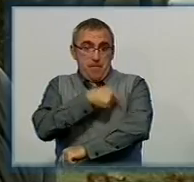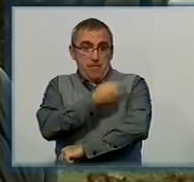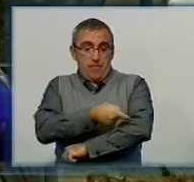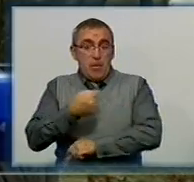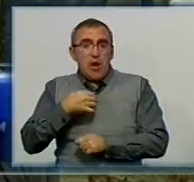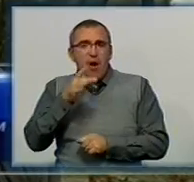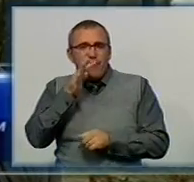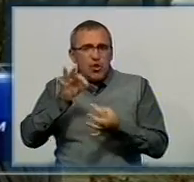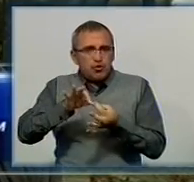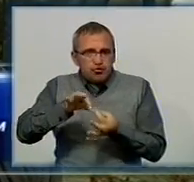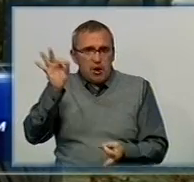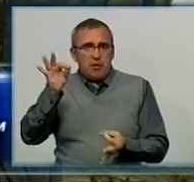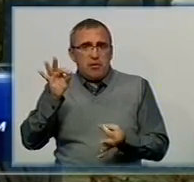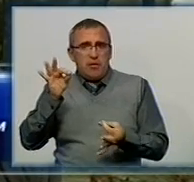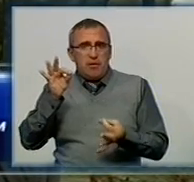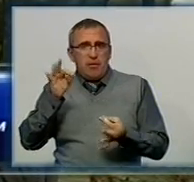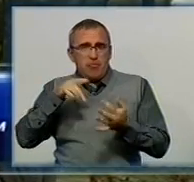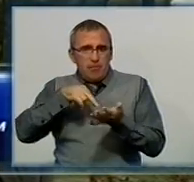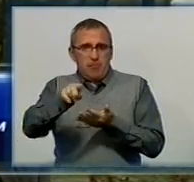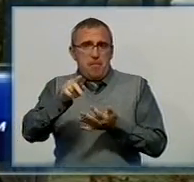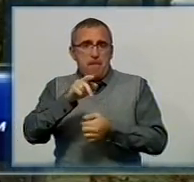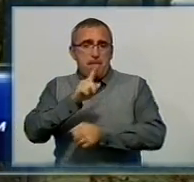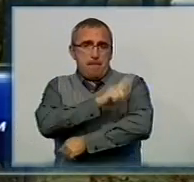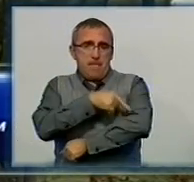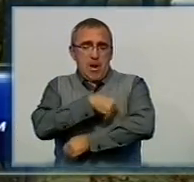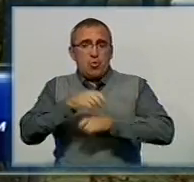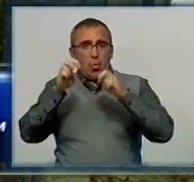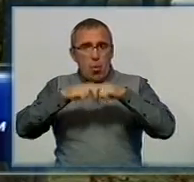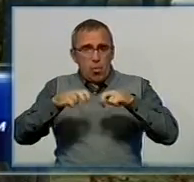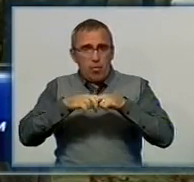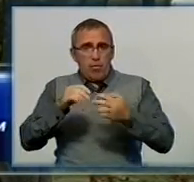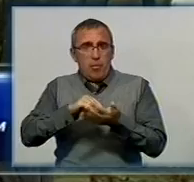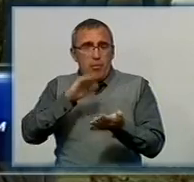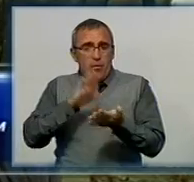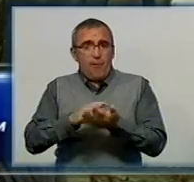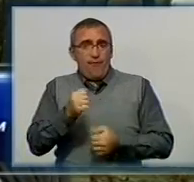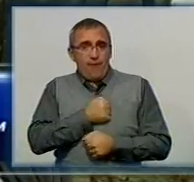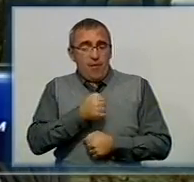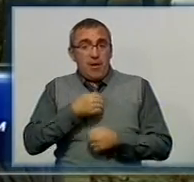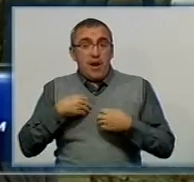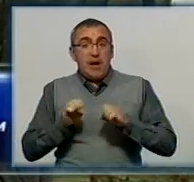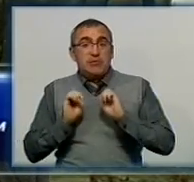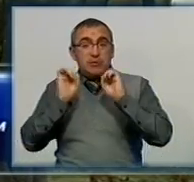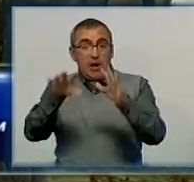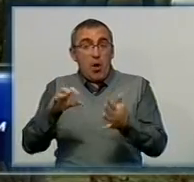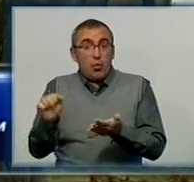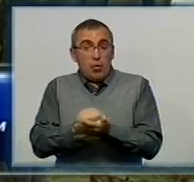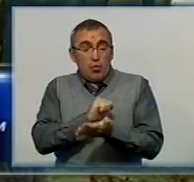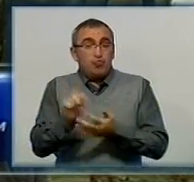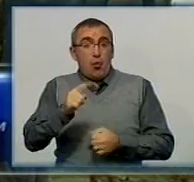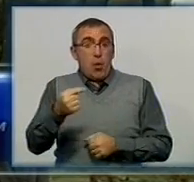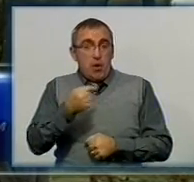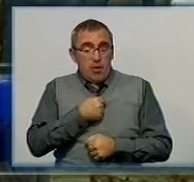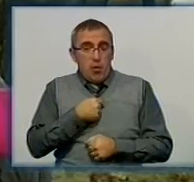вчасно прийшов медичну комісію, бо призив вшов, тому що є записи в міському військоматі, коли я здав документи, що я